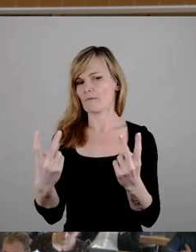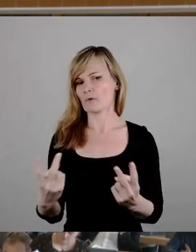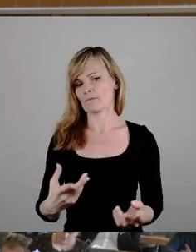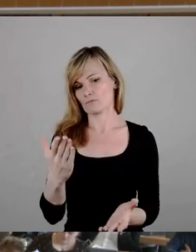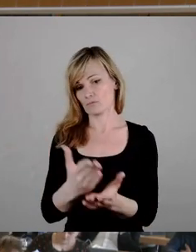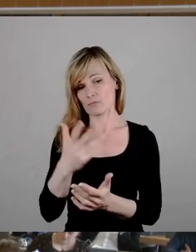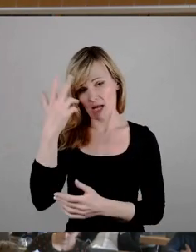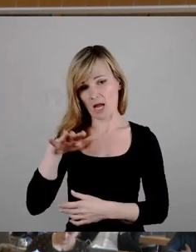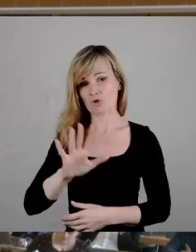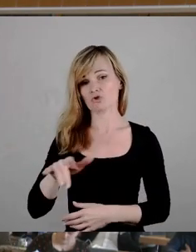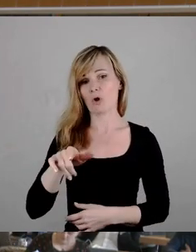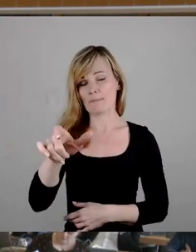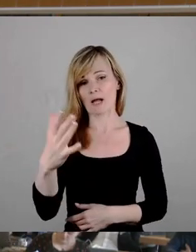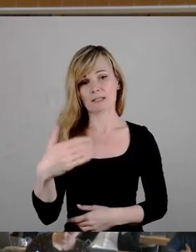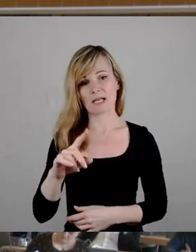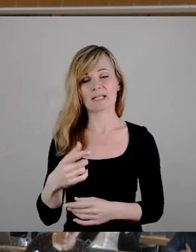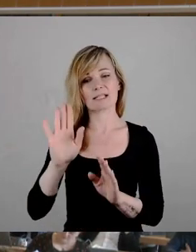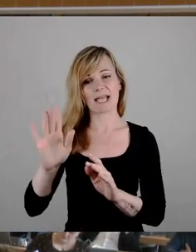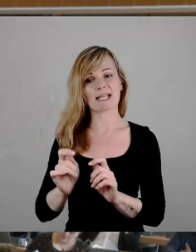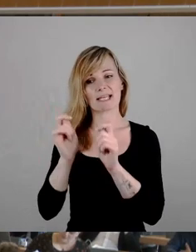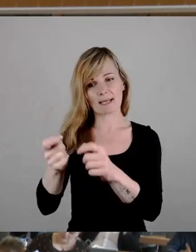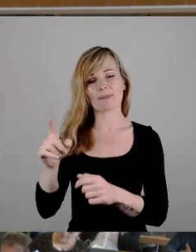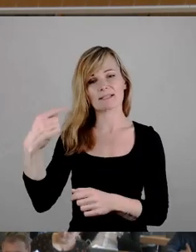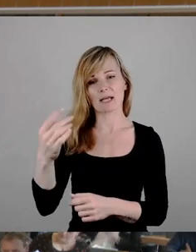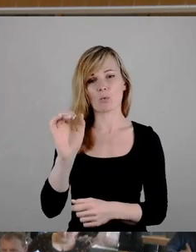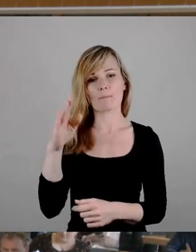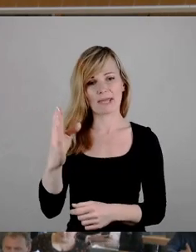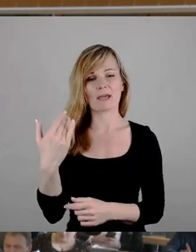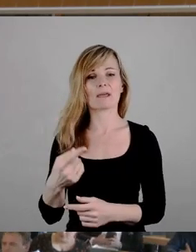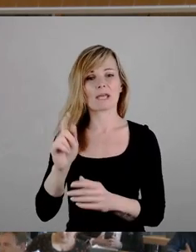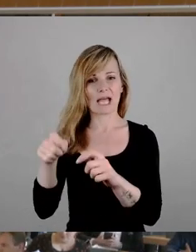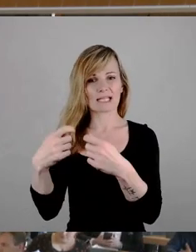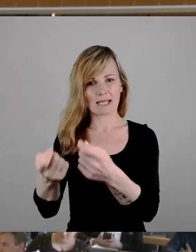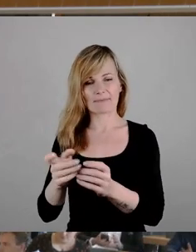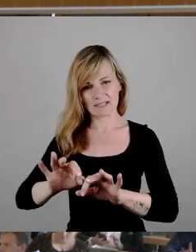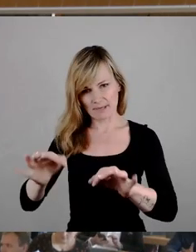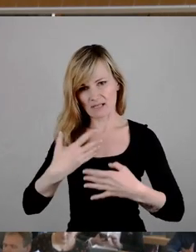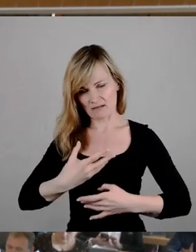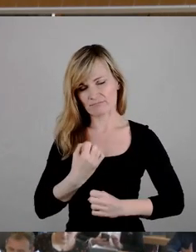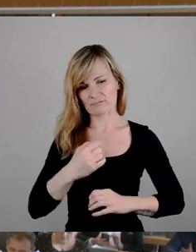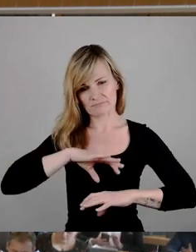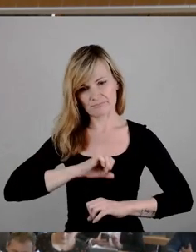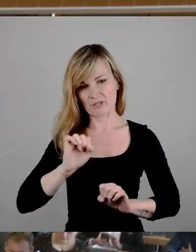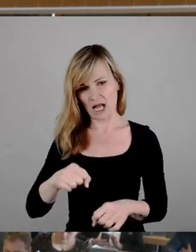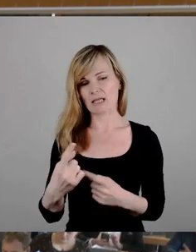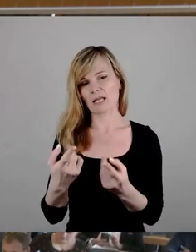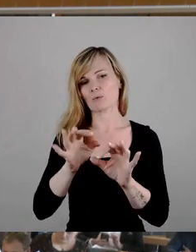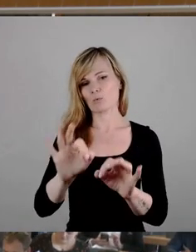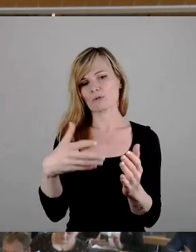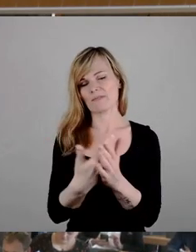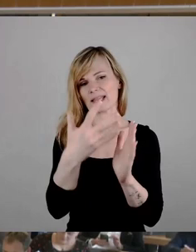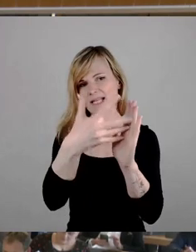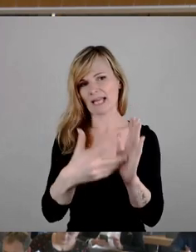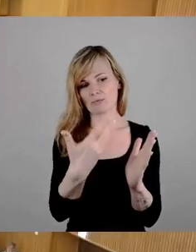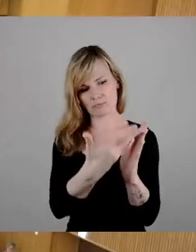Ergebnis bei der OB-Wahl besser verkraftet oder vielleicht auch nachhaltig verarbeiten kann, dann ist es doch eine gute Sache, wenn wir da einen Bericht vom Rechnungsprüfungsamt bekommen.